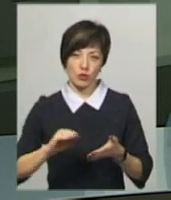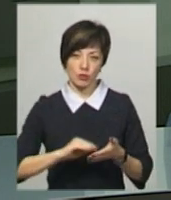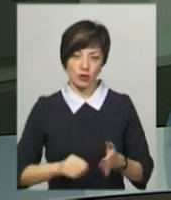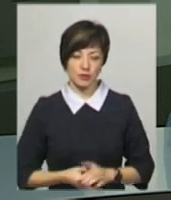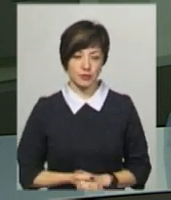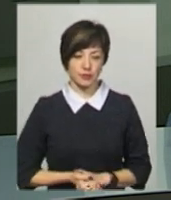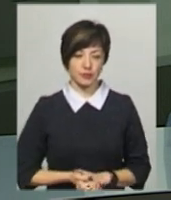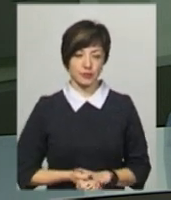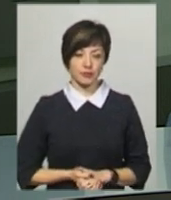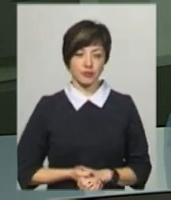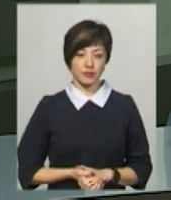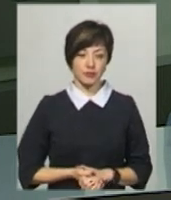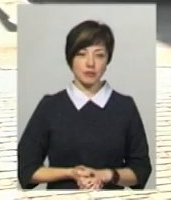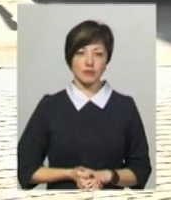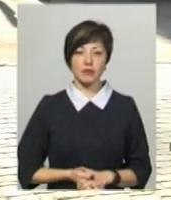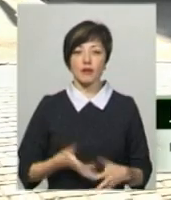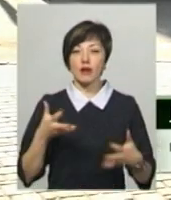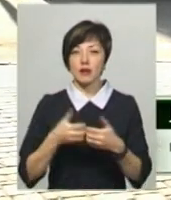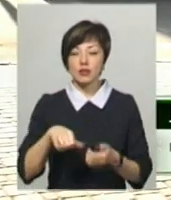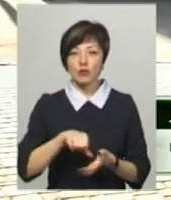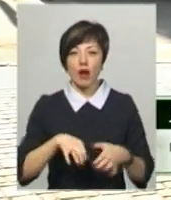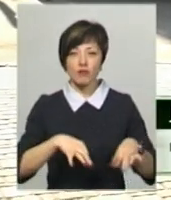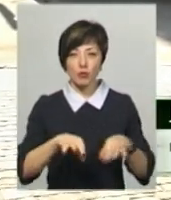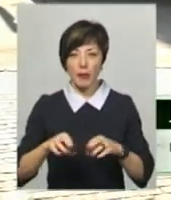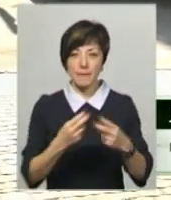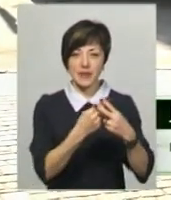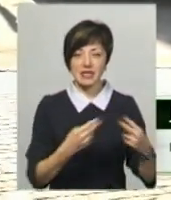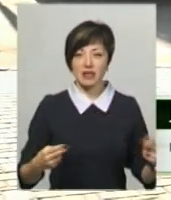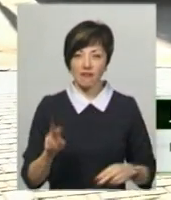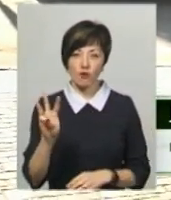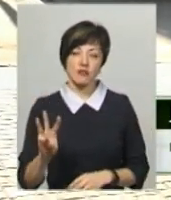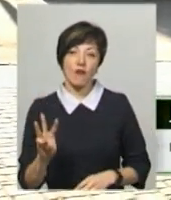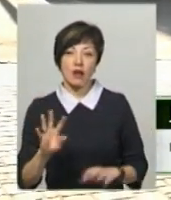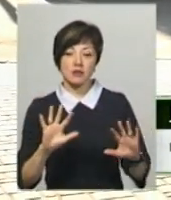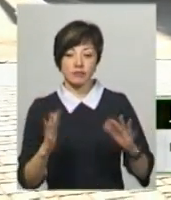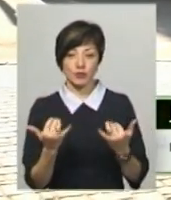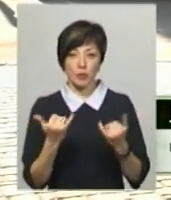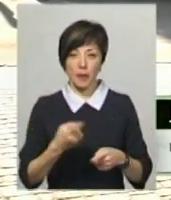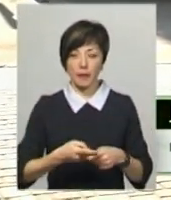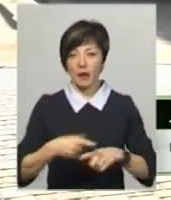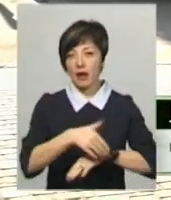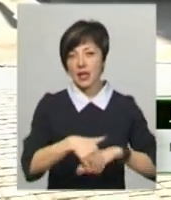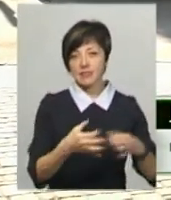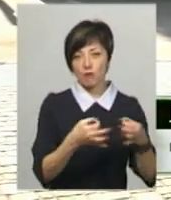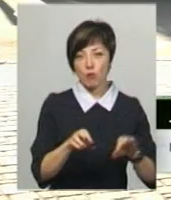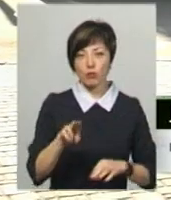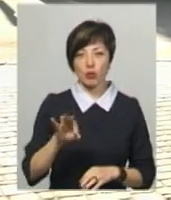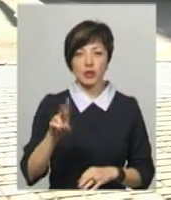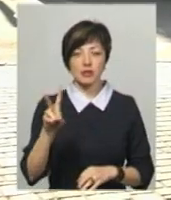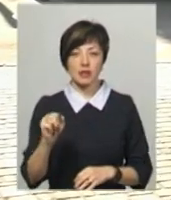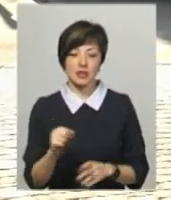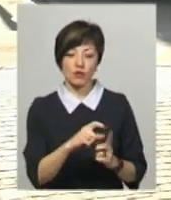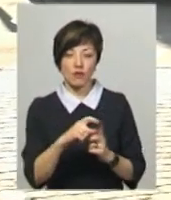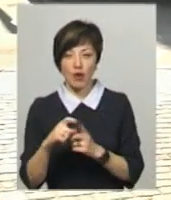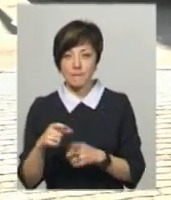група. ДТП за участі автомобілів «Мерседес» та «Фольксваген» сталися сьогодні на перехресті вулиць Свободи та Подільської. За